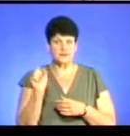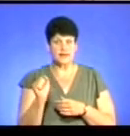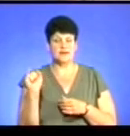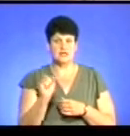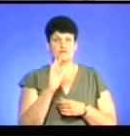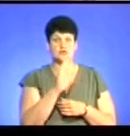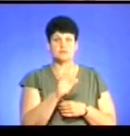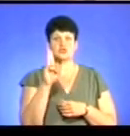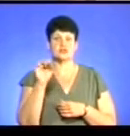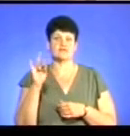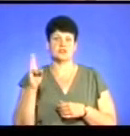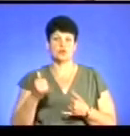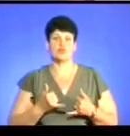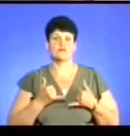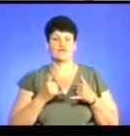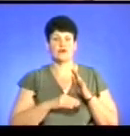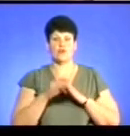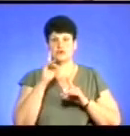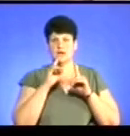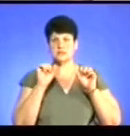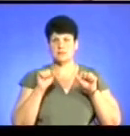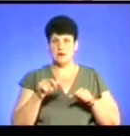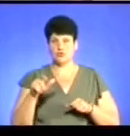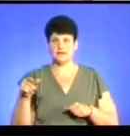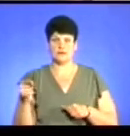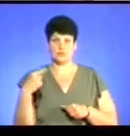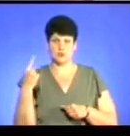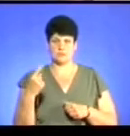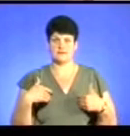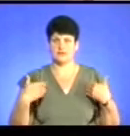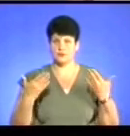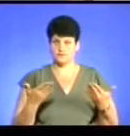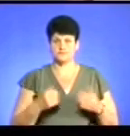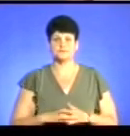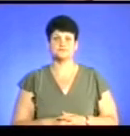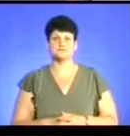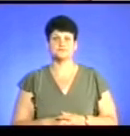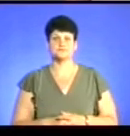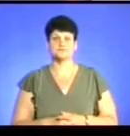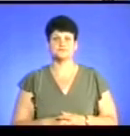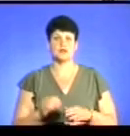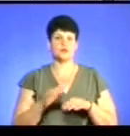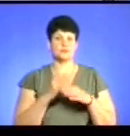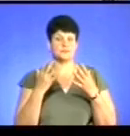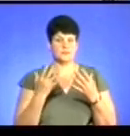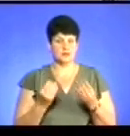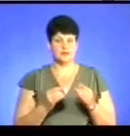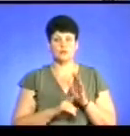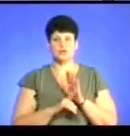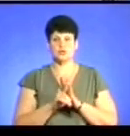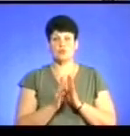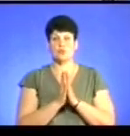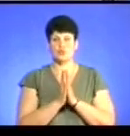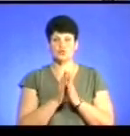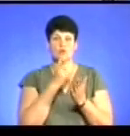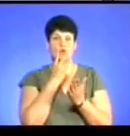Володимир Шевченко, уповноважений Верховної Ради з прав людини в Тернопільській області. Я вас вітаю. Добро дня. Для початку я попрошу показати